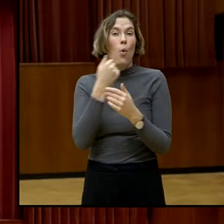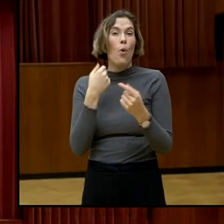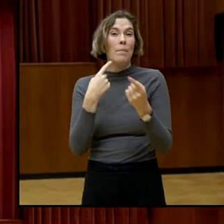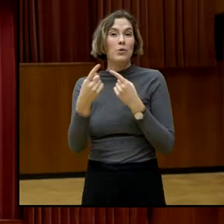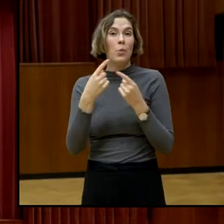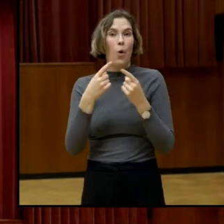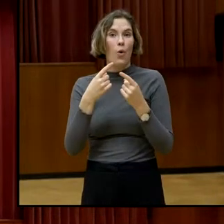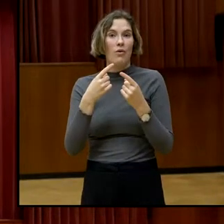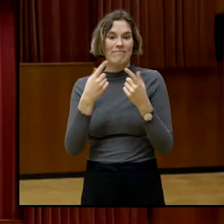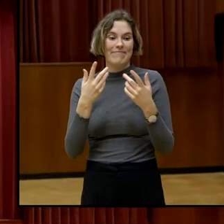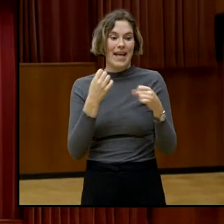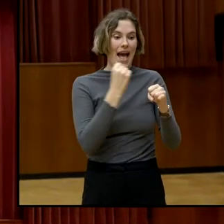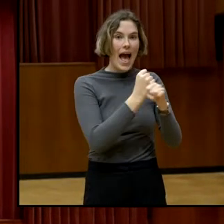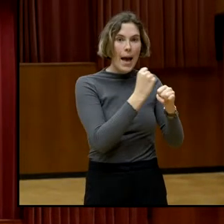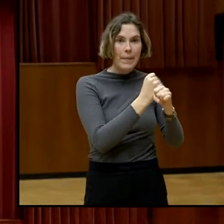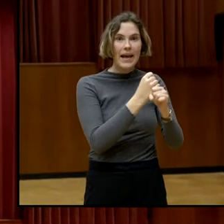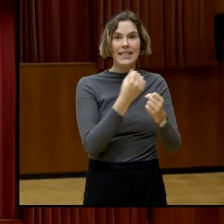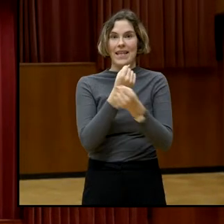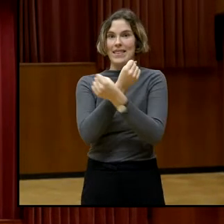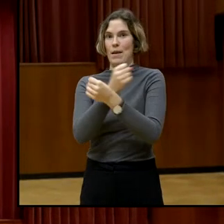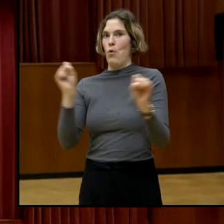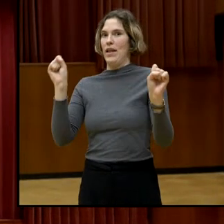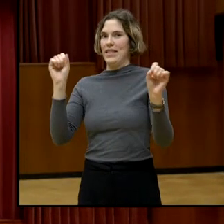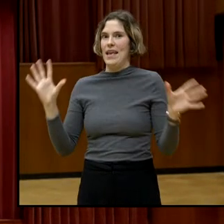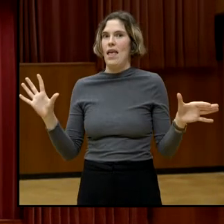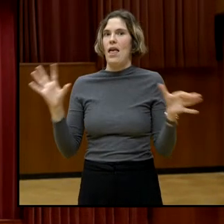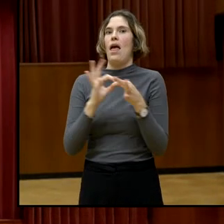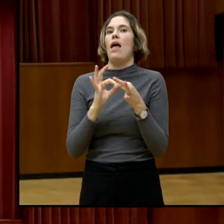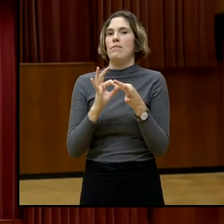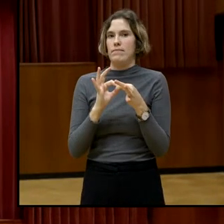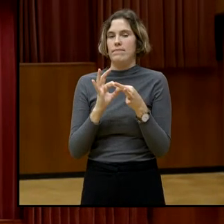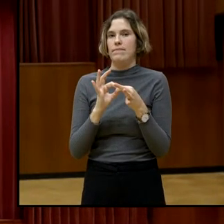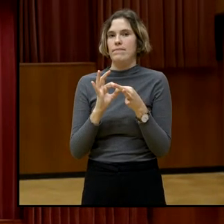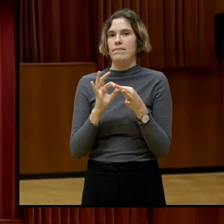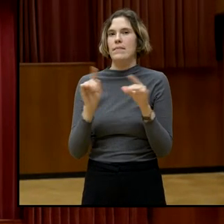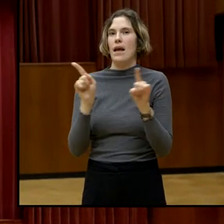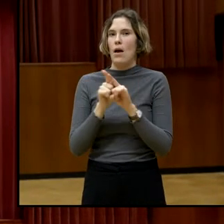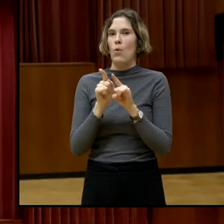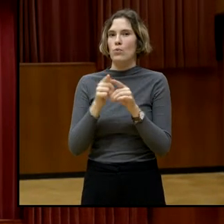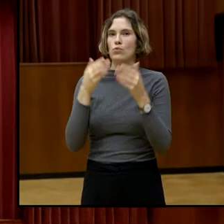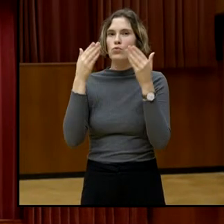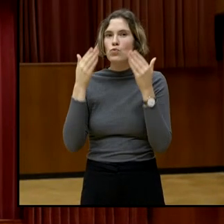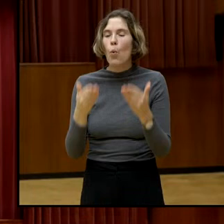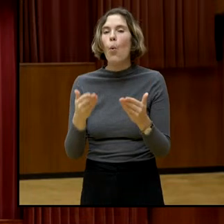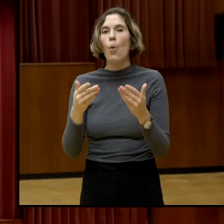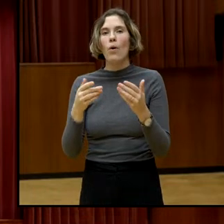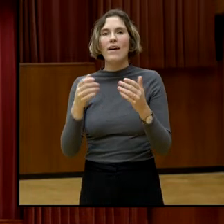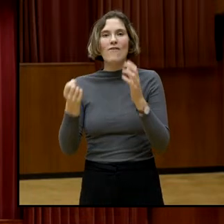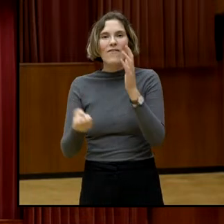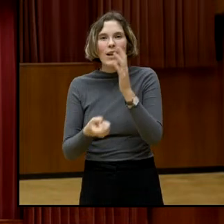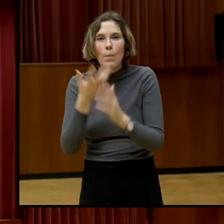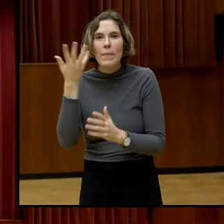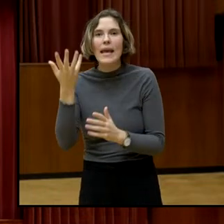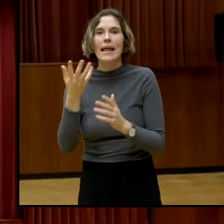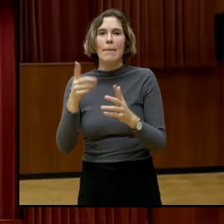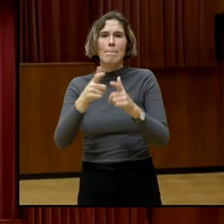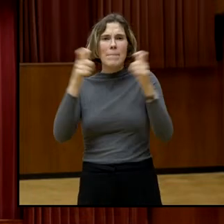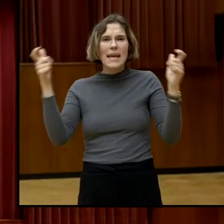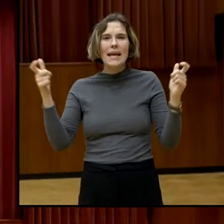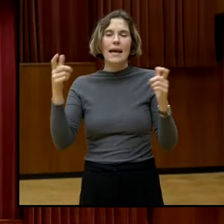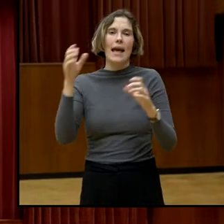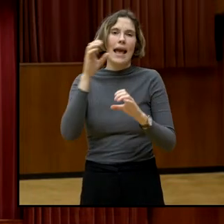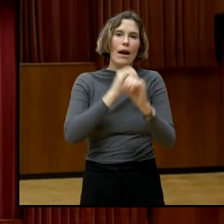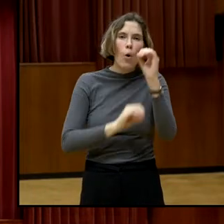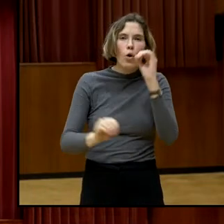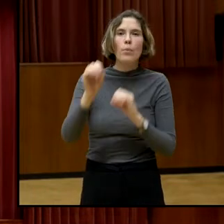Demokratie gesprochen und gerade, also das Phänomen Prekarisierung, Gig Economy etc., viele, viele ArbeitnehmerInnen